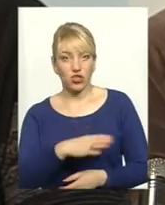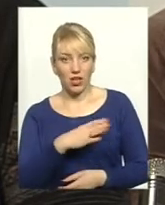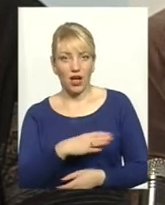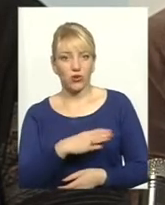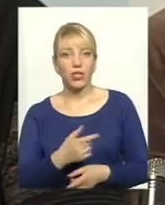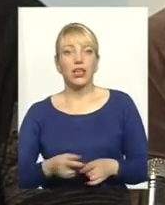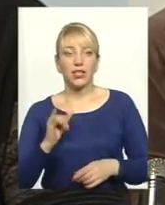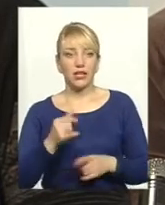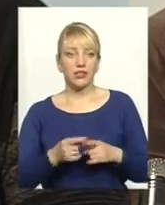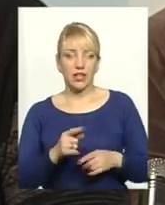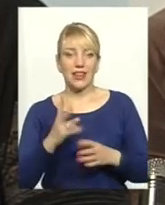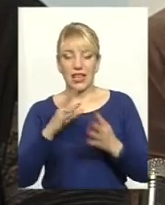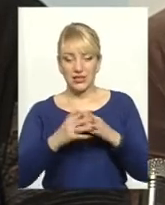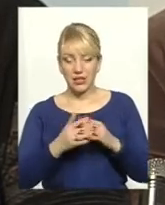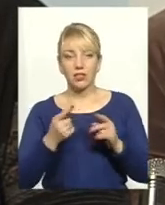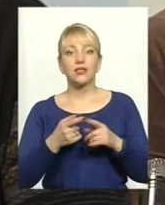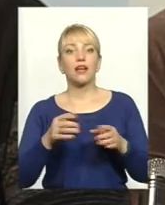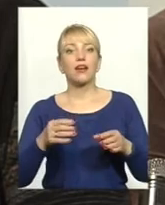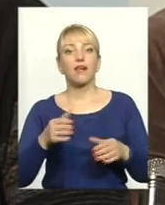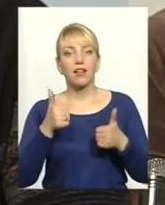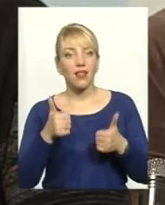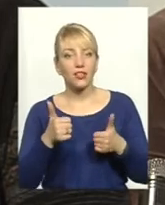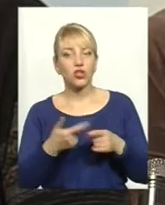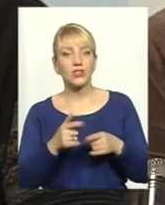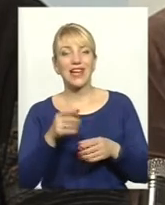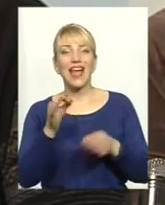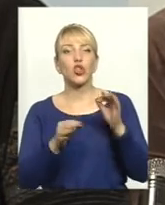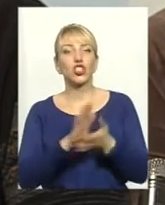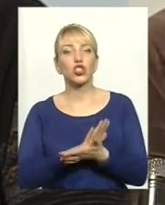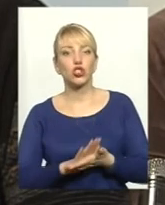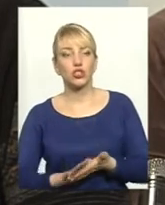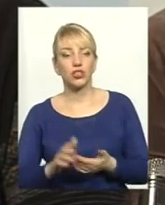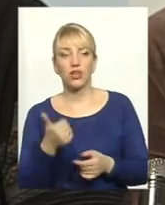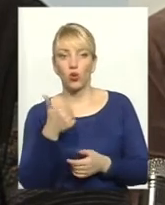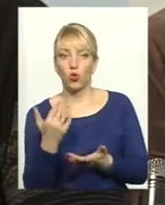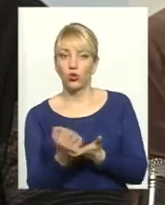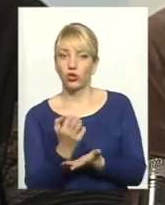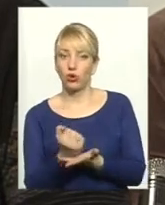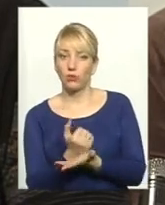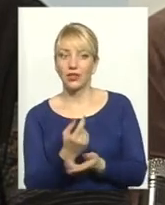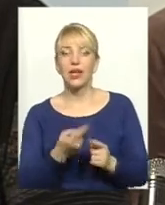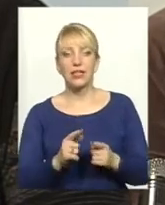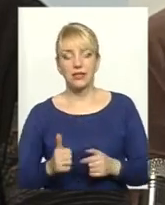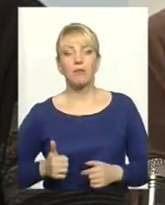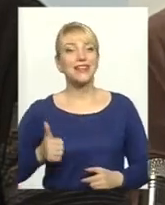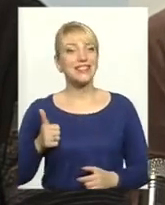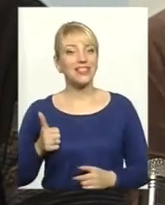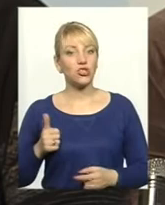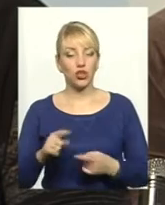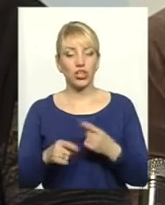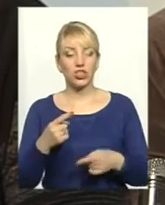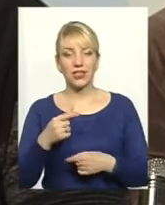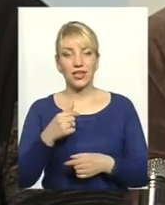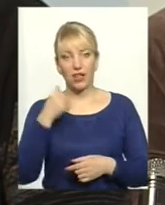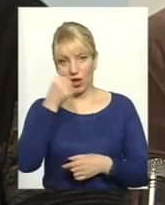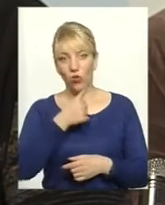насправді жити в селі – це класно, це екологічно чисто, це хороші заробітки, це престижно. І через кілька років ми